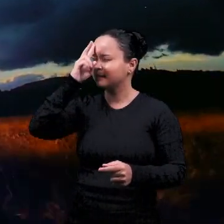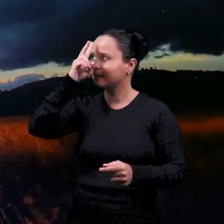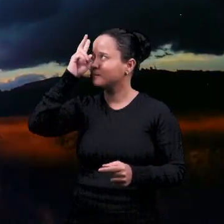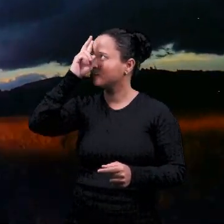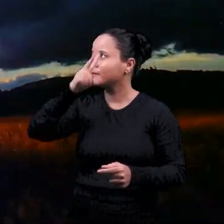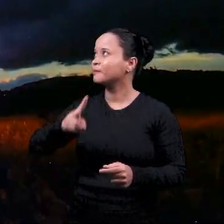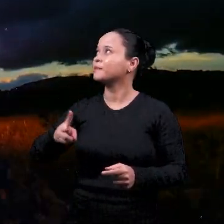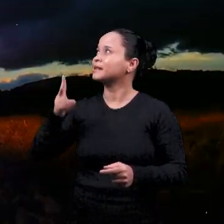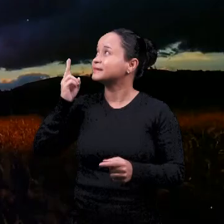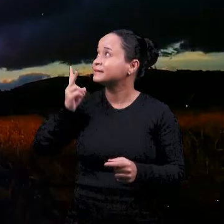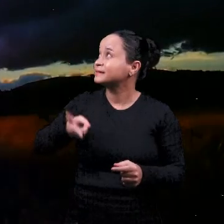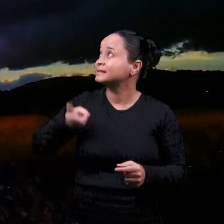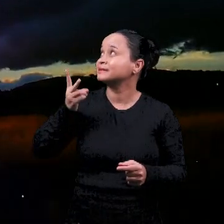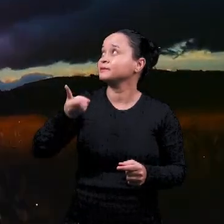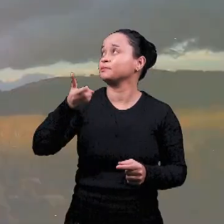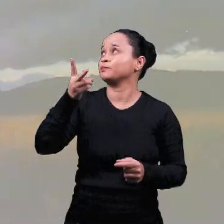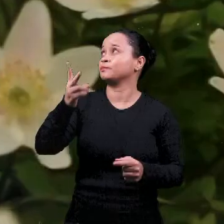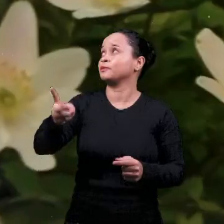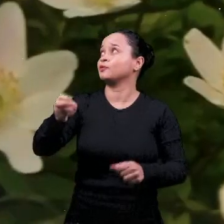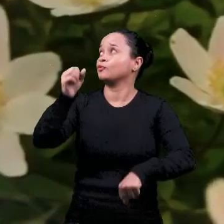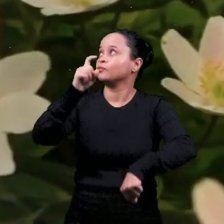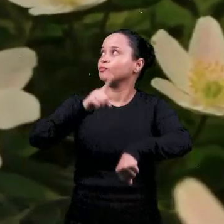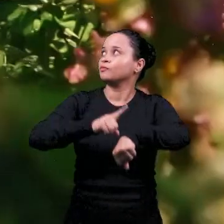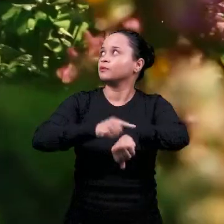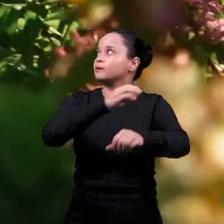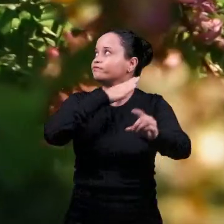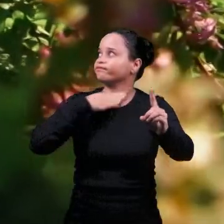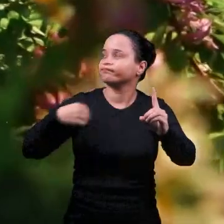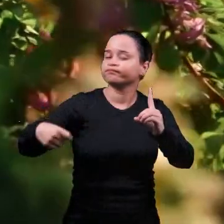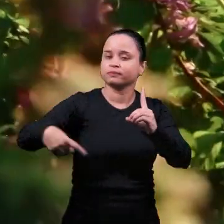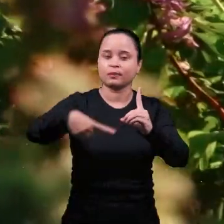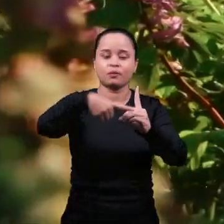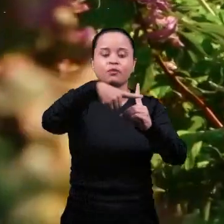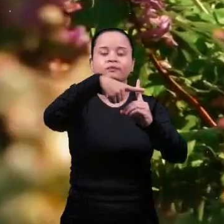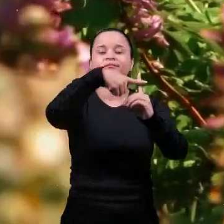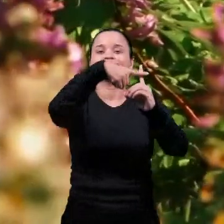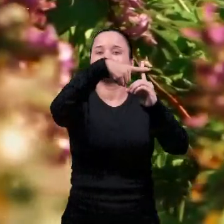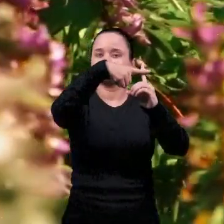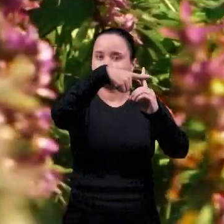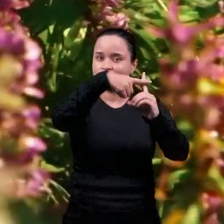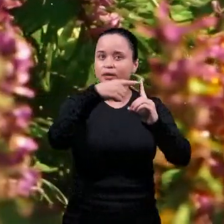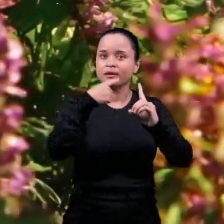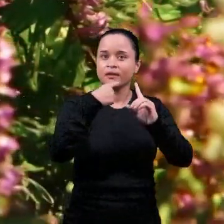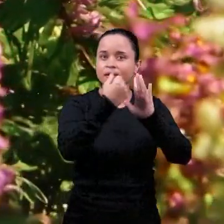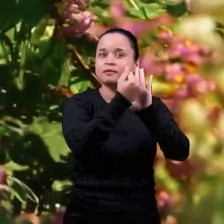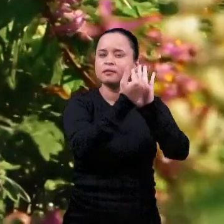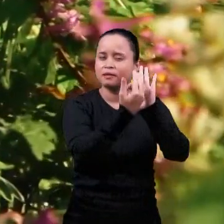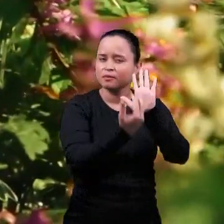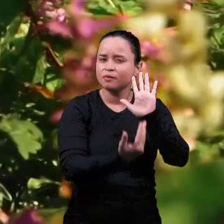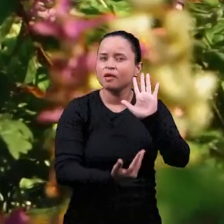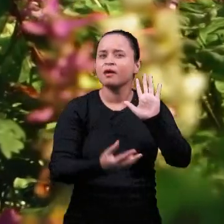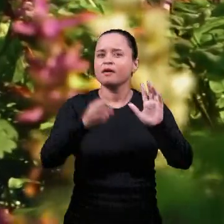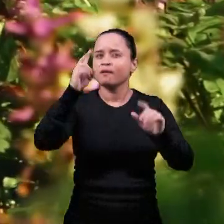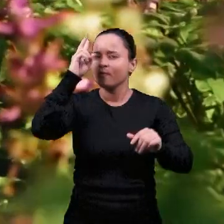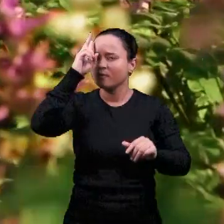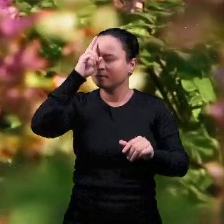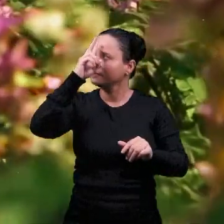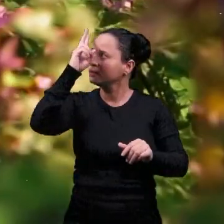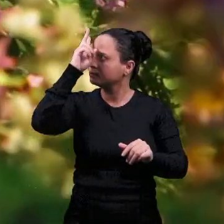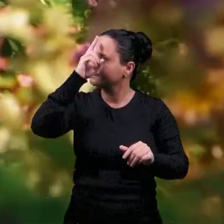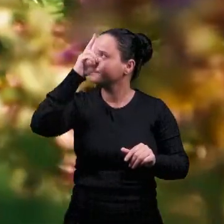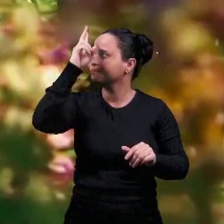Иисус, Бог мой, ты хочешь, чтобы я всегда вспоминал о кресте. И